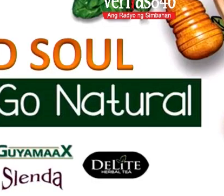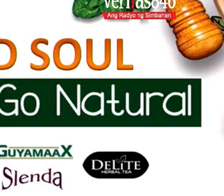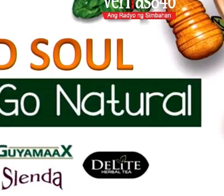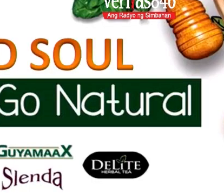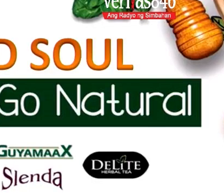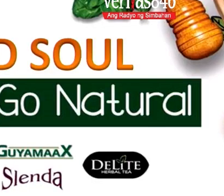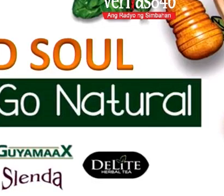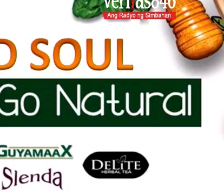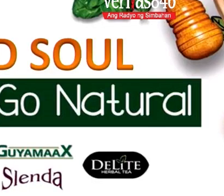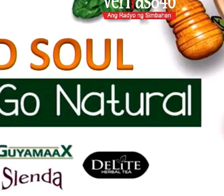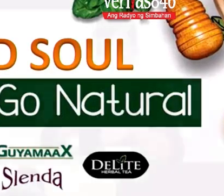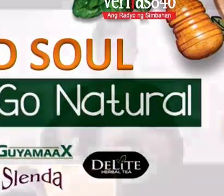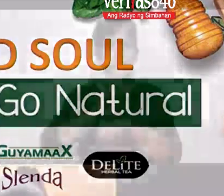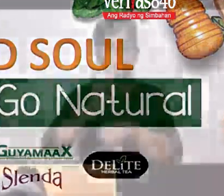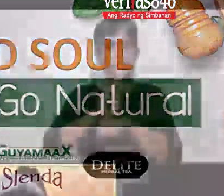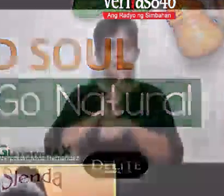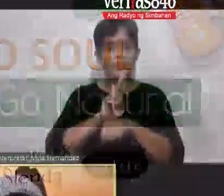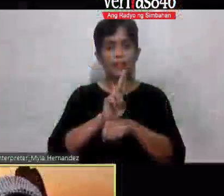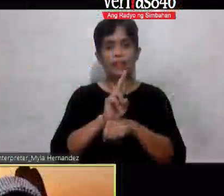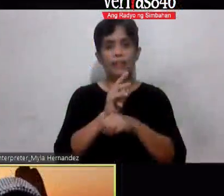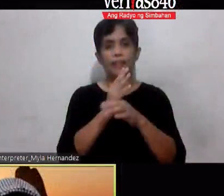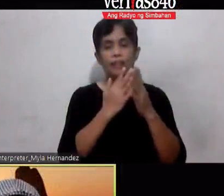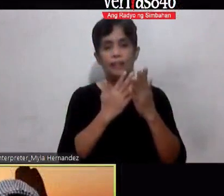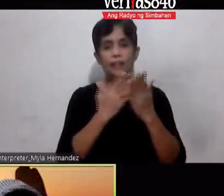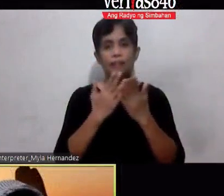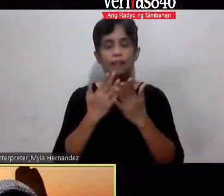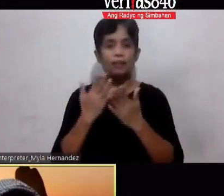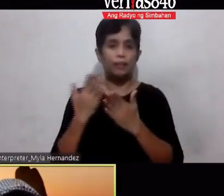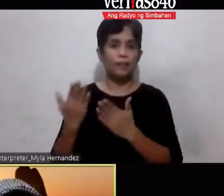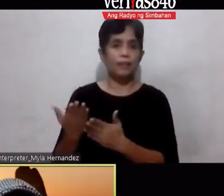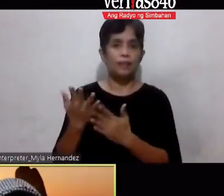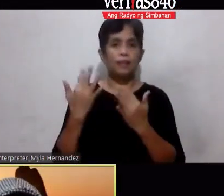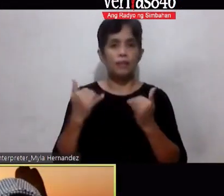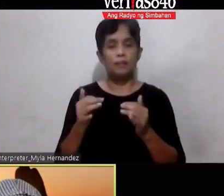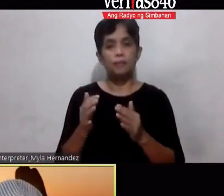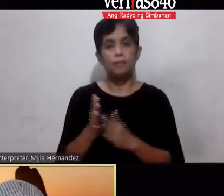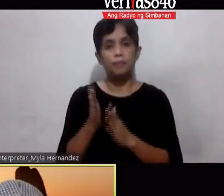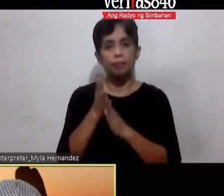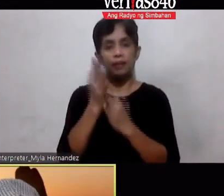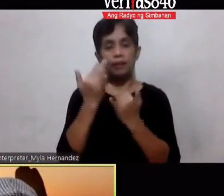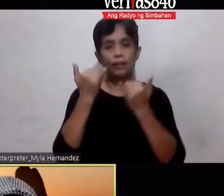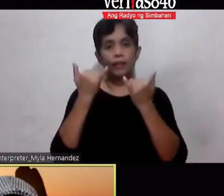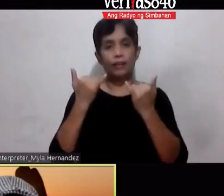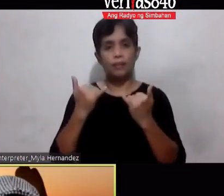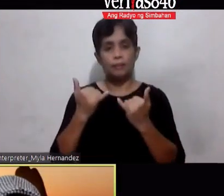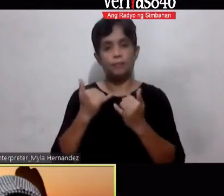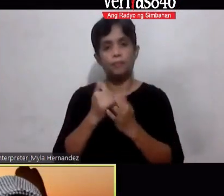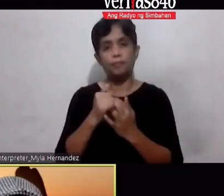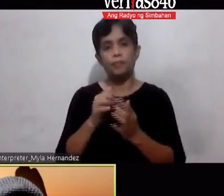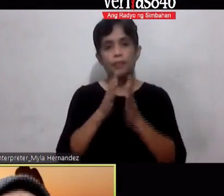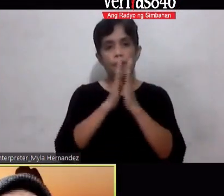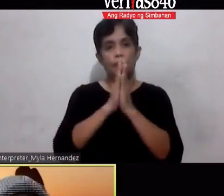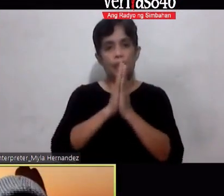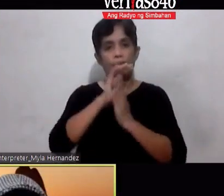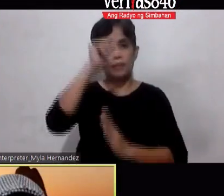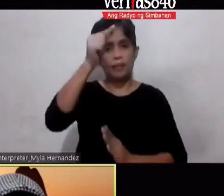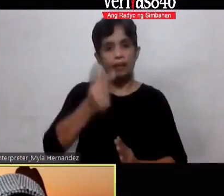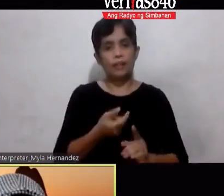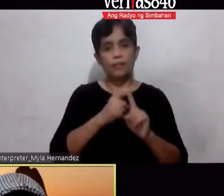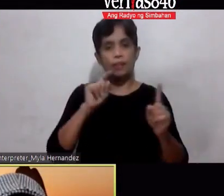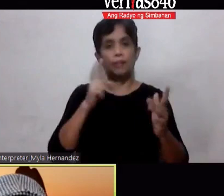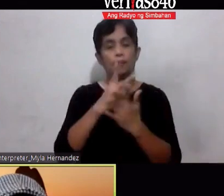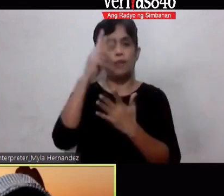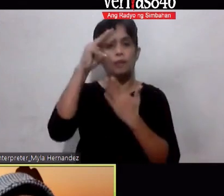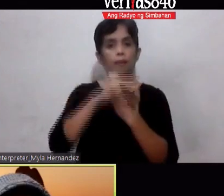Nang maging daluyan Ng mga pagpapala Ito Ang aming panalangin At aming pagbati Mila dito sa ating programang Body